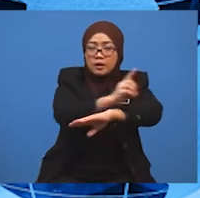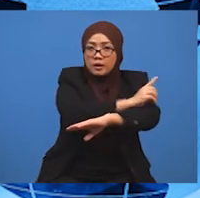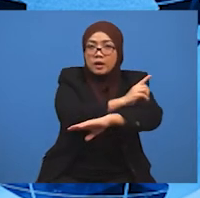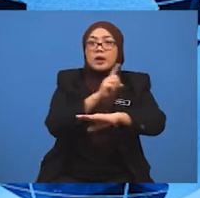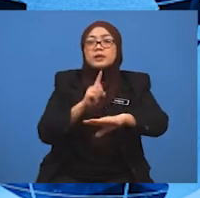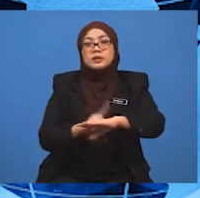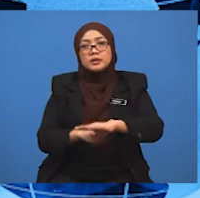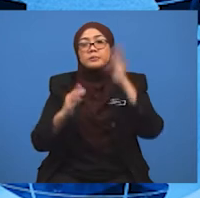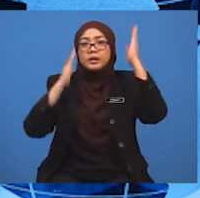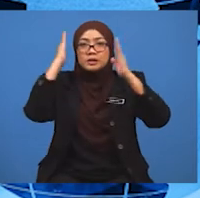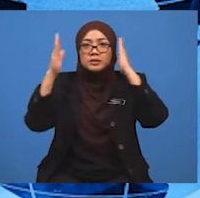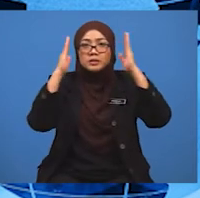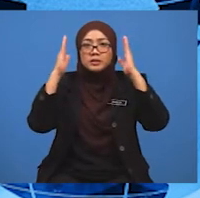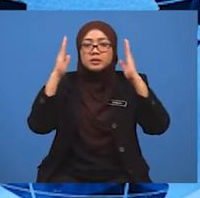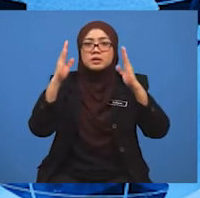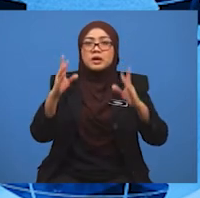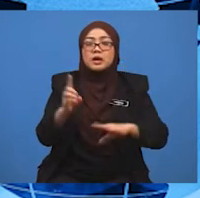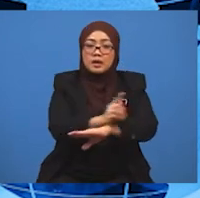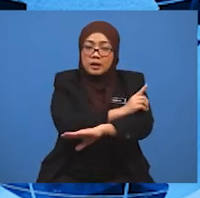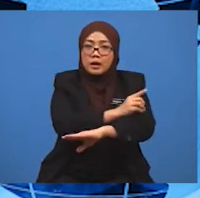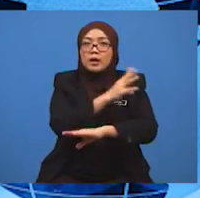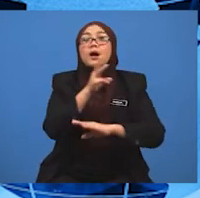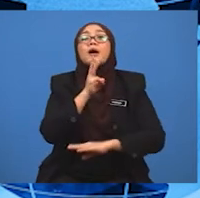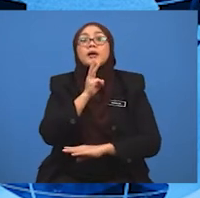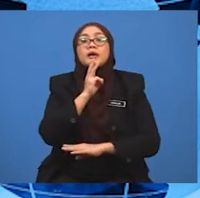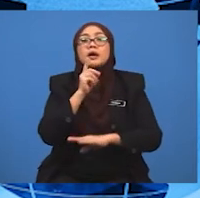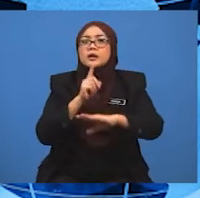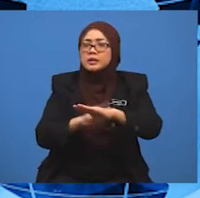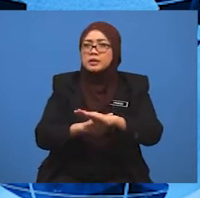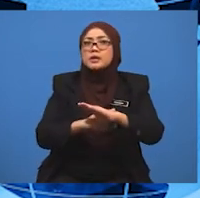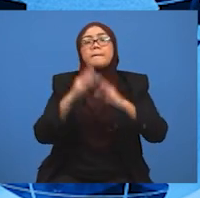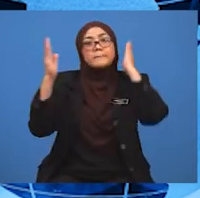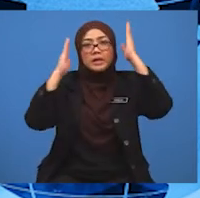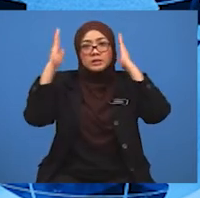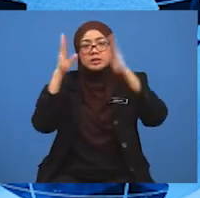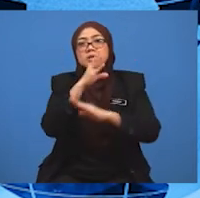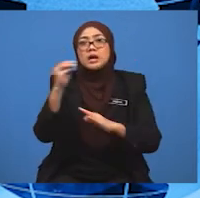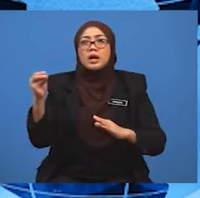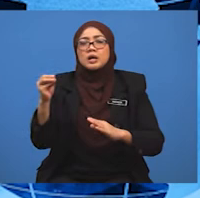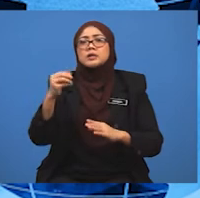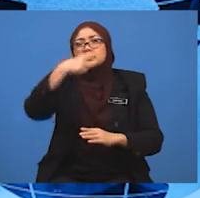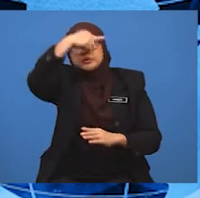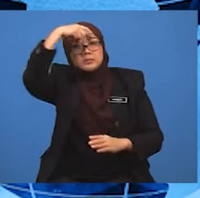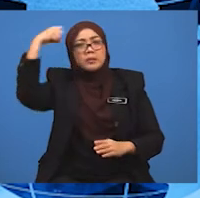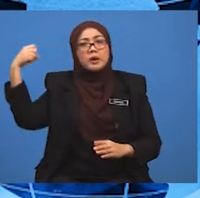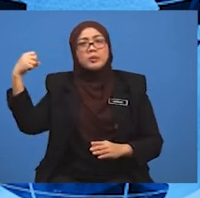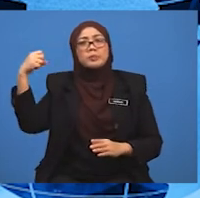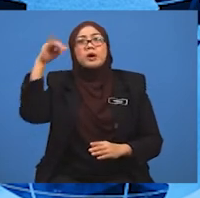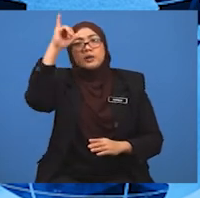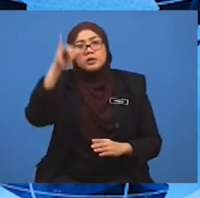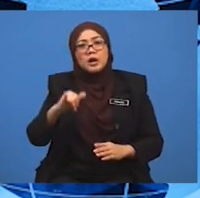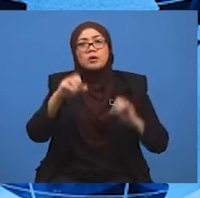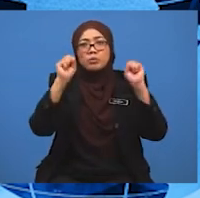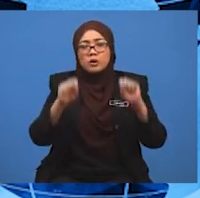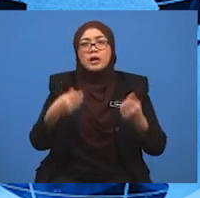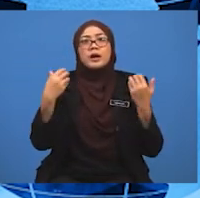pengangkutan udara dan air di Malaysia, pengangkutan awam di Malaysia dan faktor-faktor yang mempengaruhi